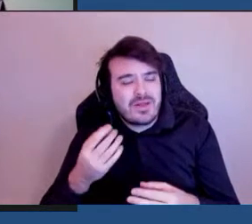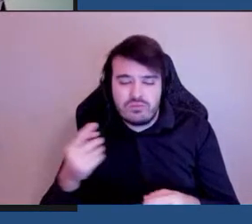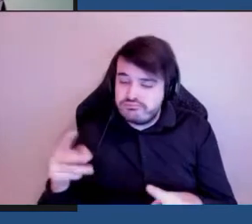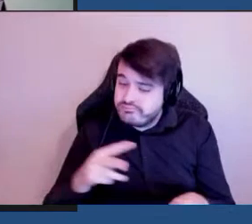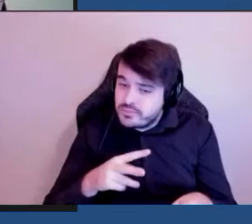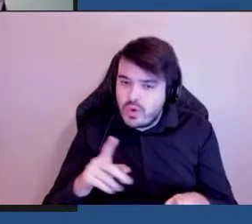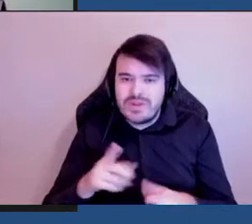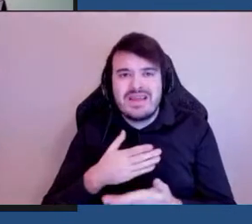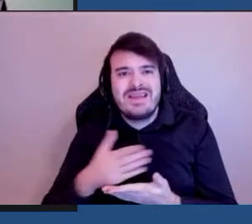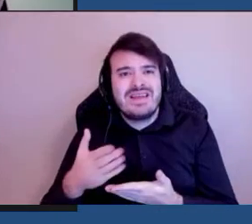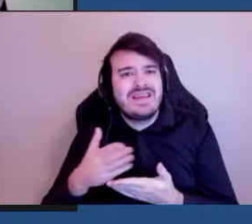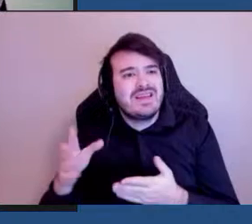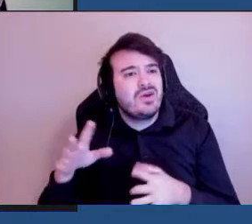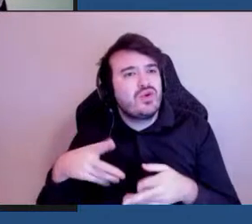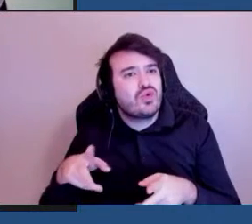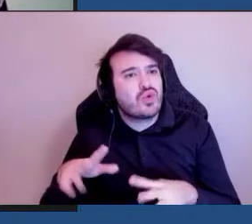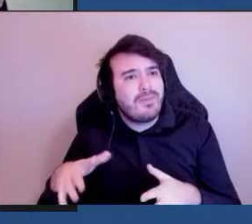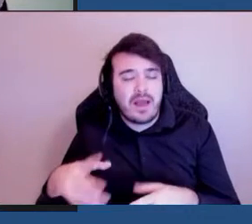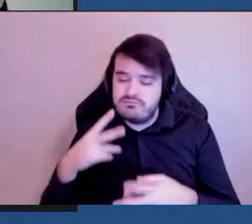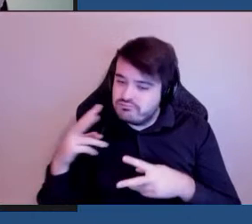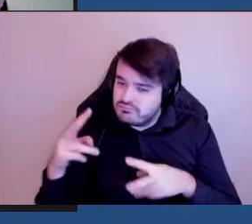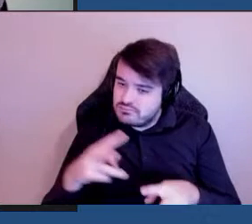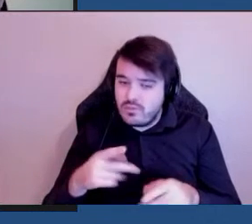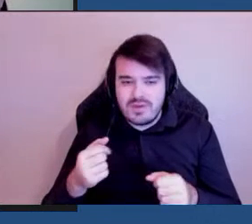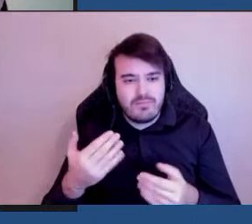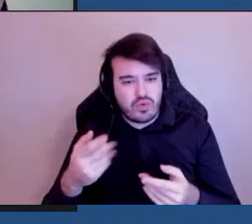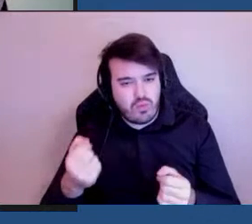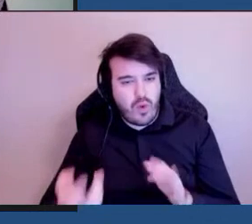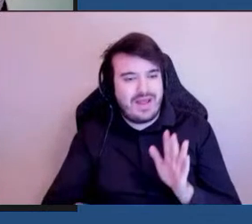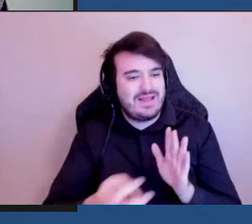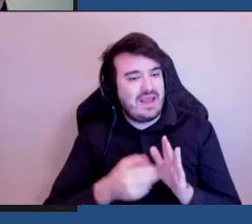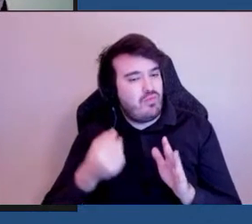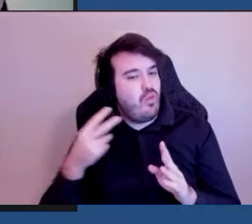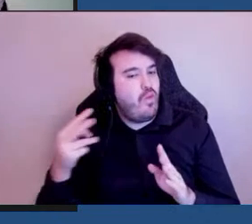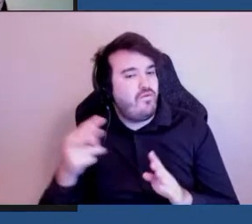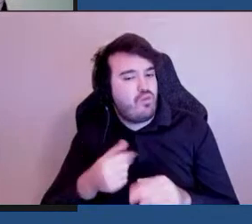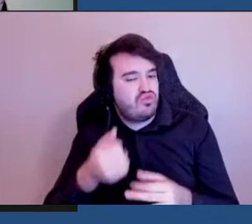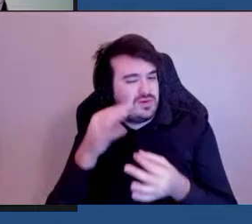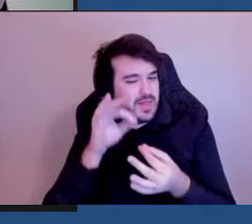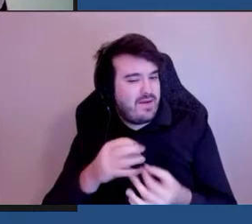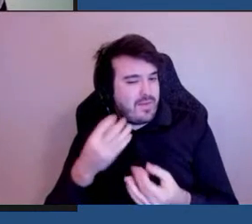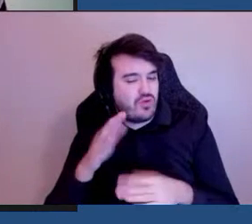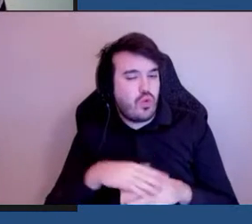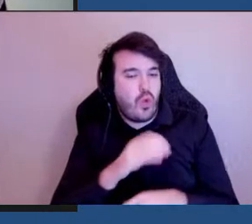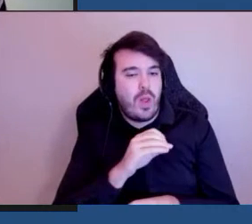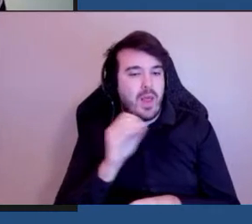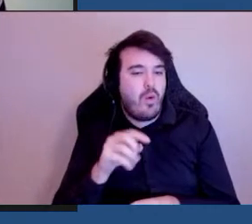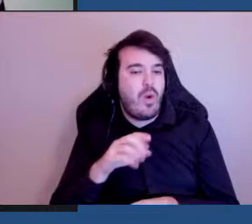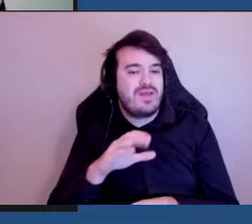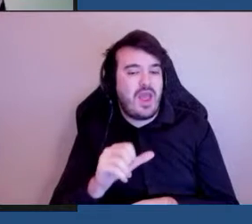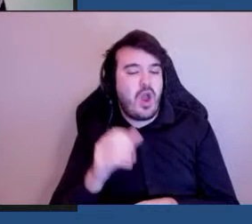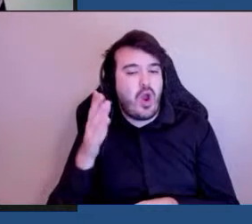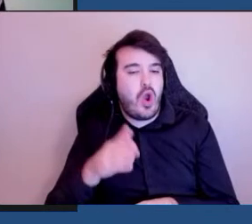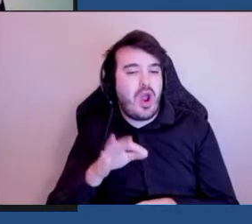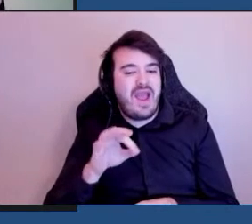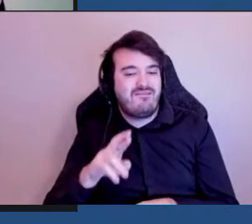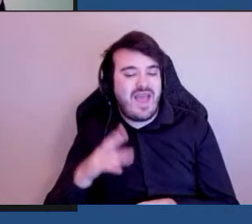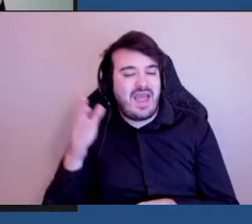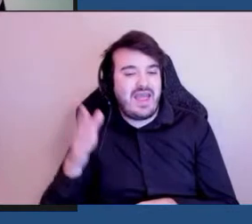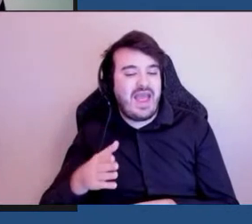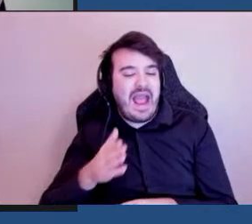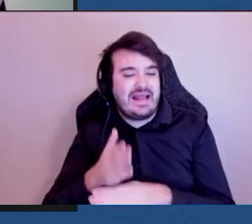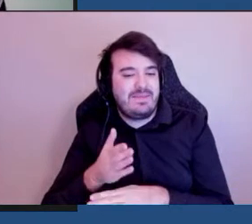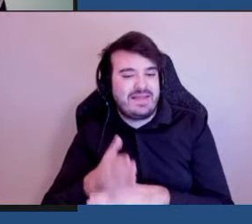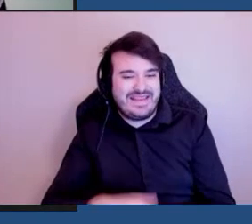vous inscrire vous pouvez donc avoir plus de détails au ottawa.ca .fr baroblique